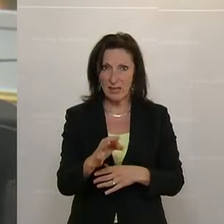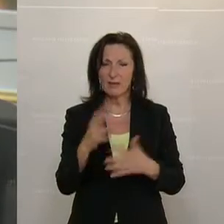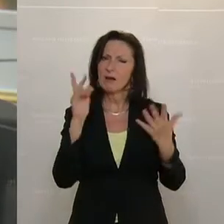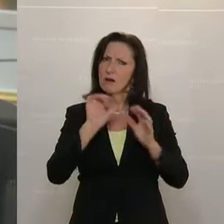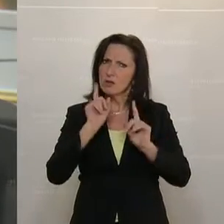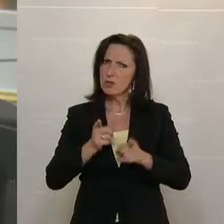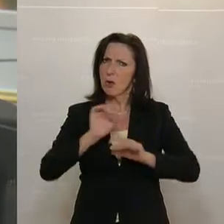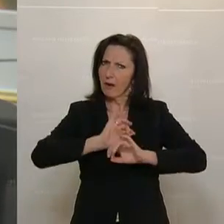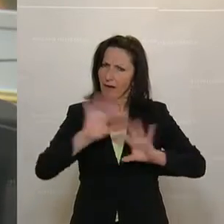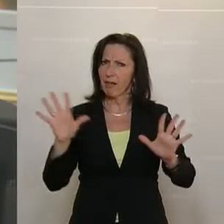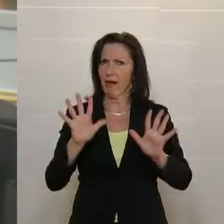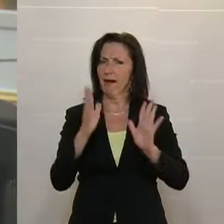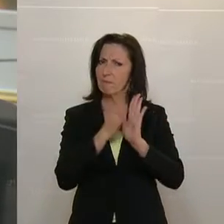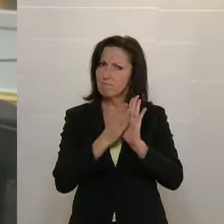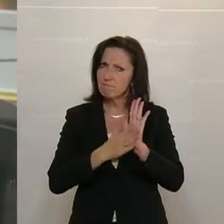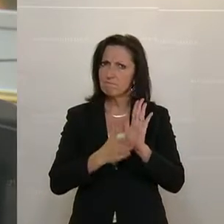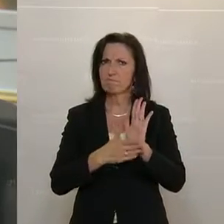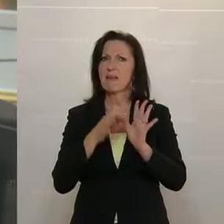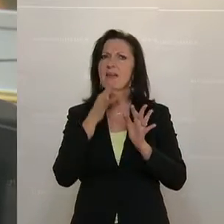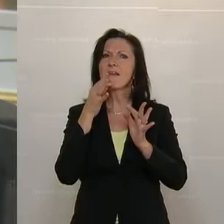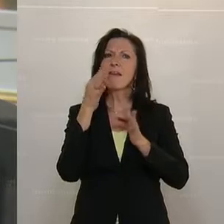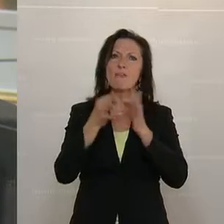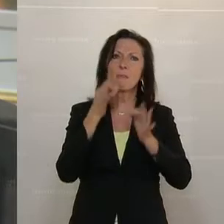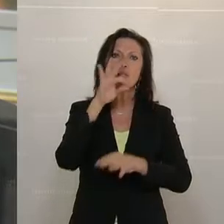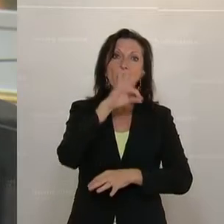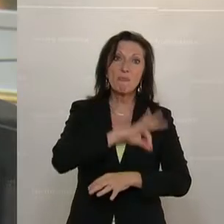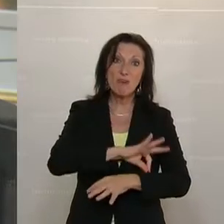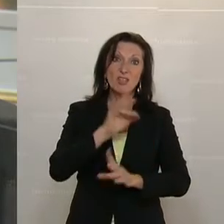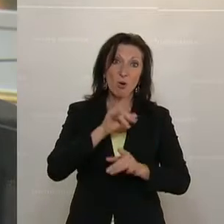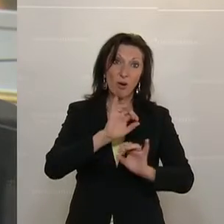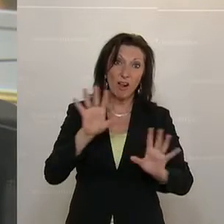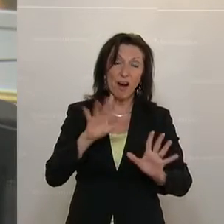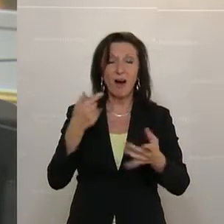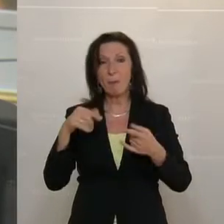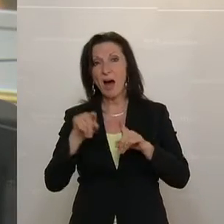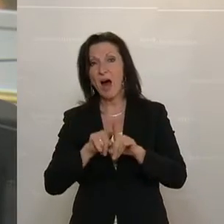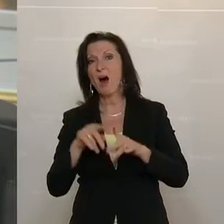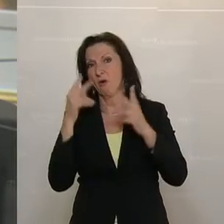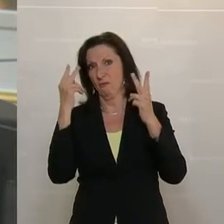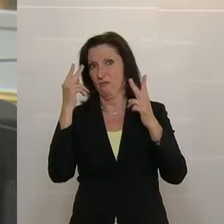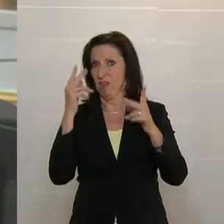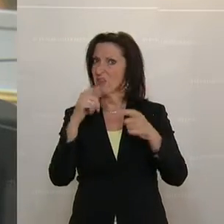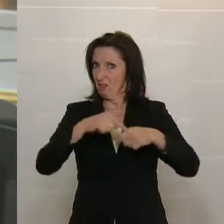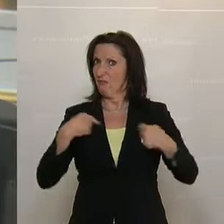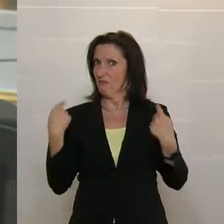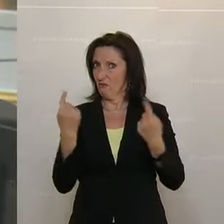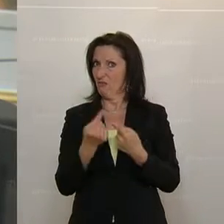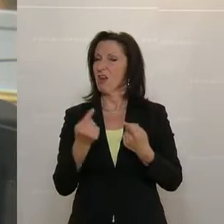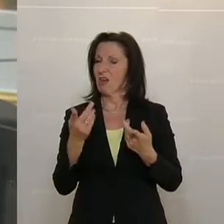Zweifel besteht, im Punkto Informationsverpflichtung, aber auch im Punkto sozusagen unserer Prüfzuständigkeit.